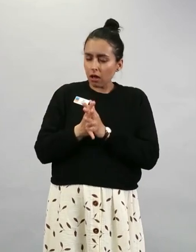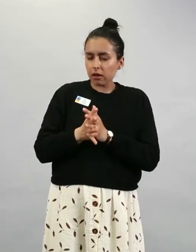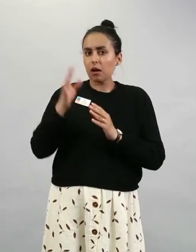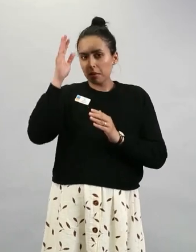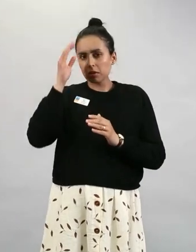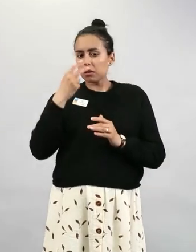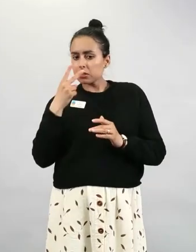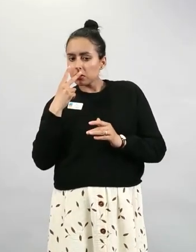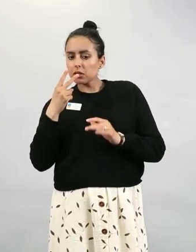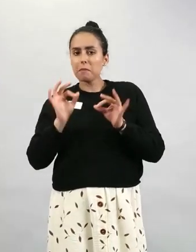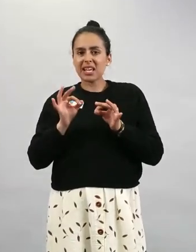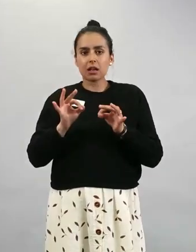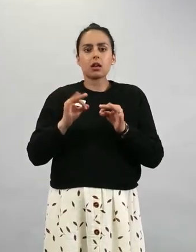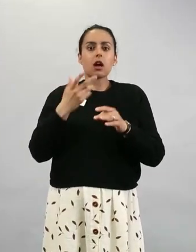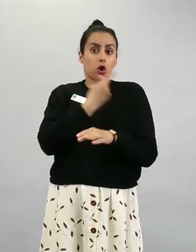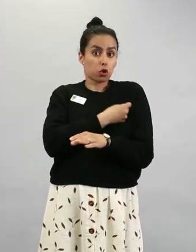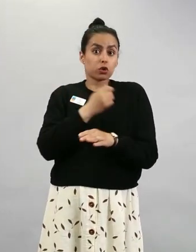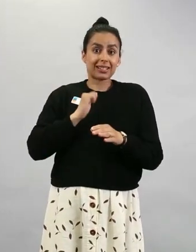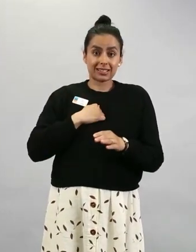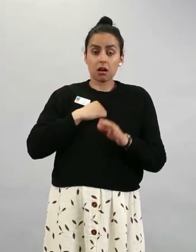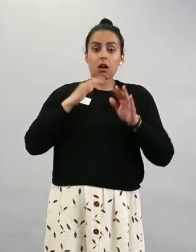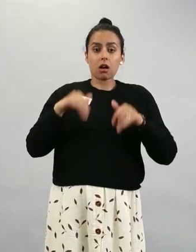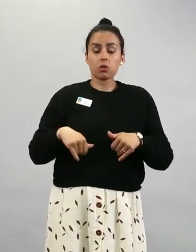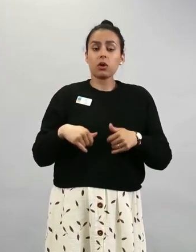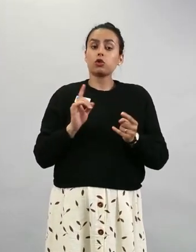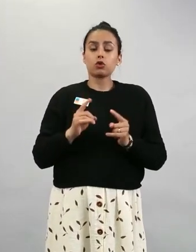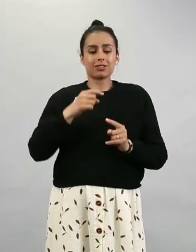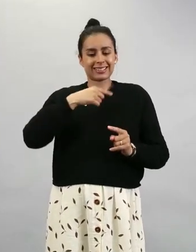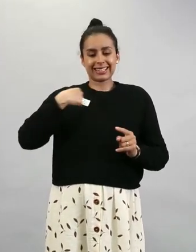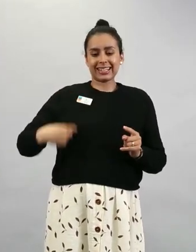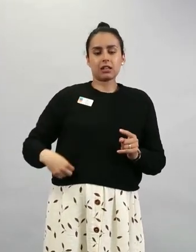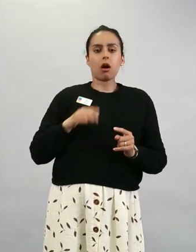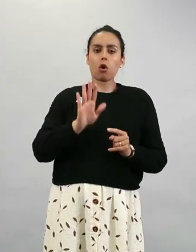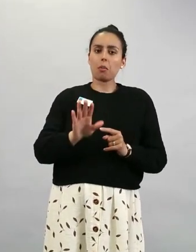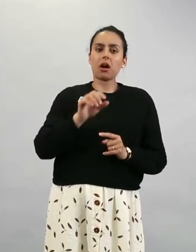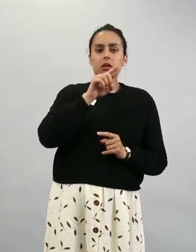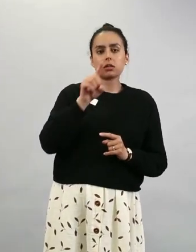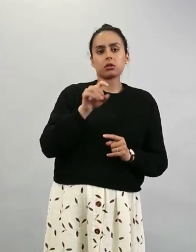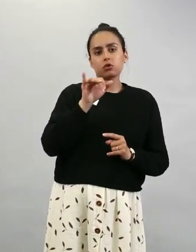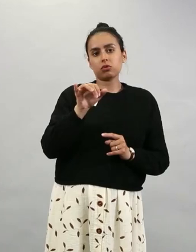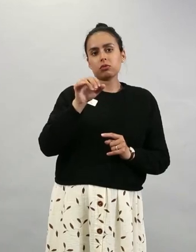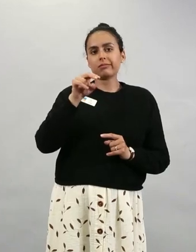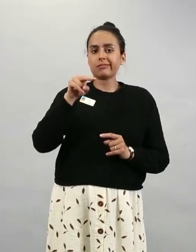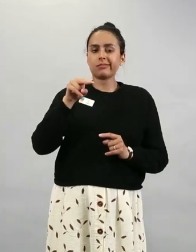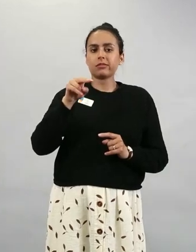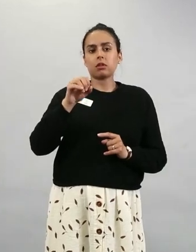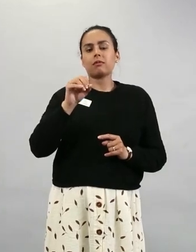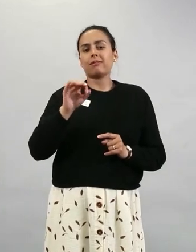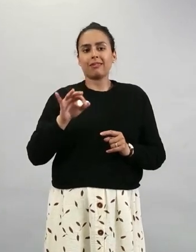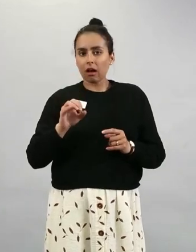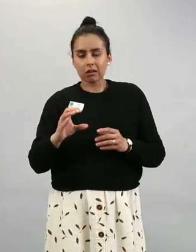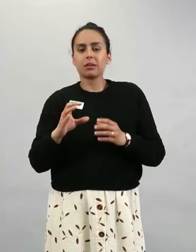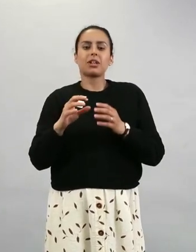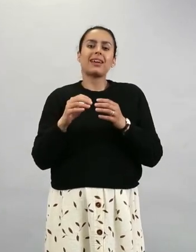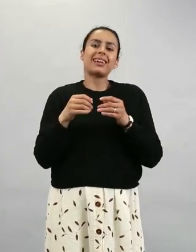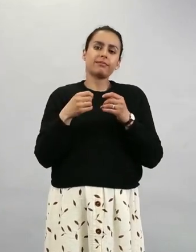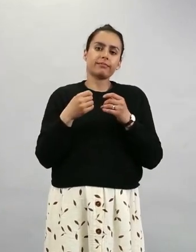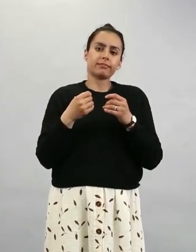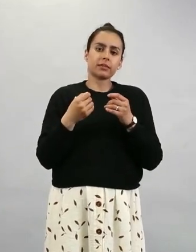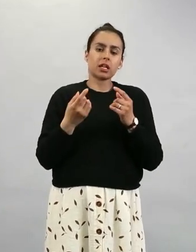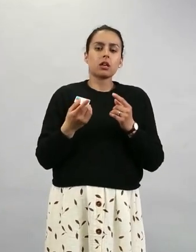saanut kiinalaisen Sinovakin tai Sinopharmin valmistavaa inaktivoitua rokotetta, niin vasta